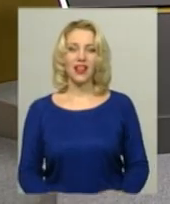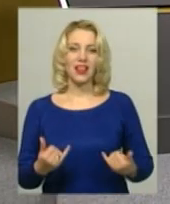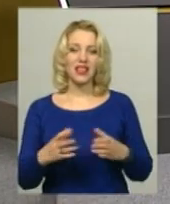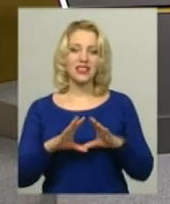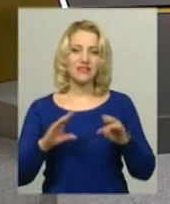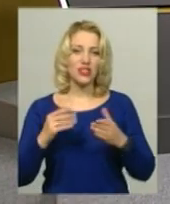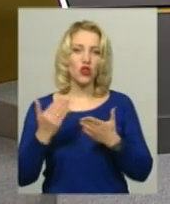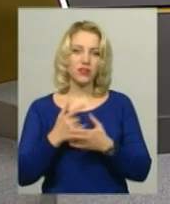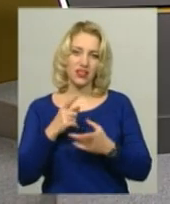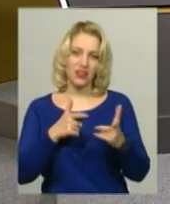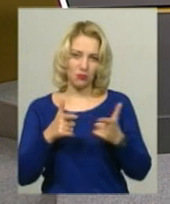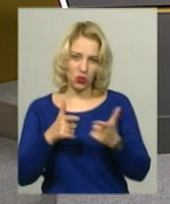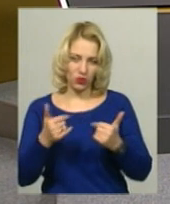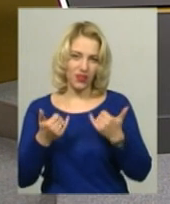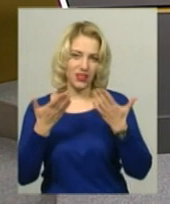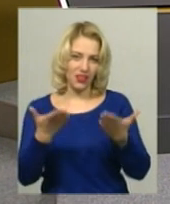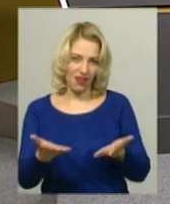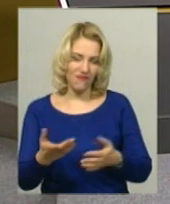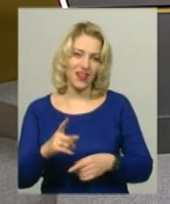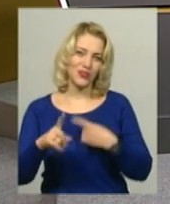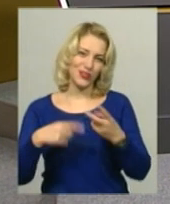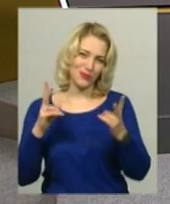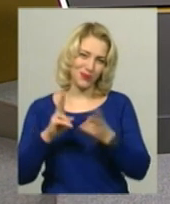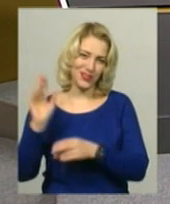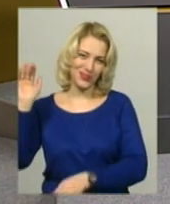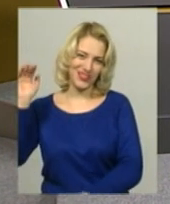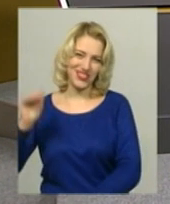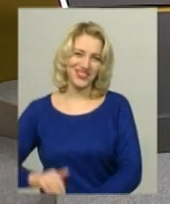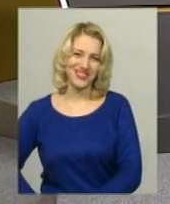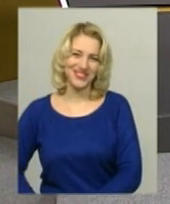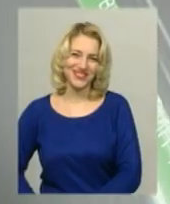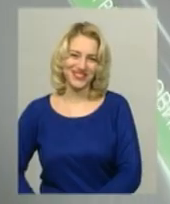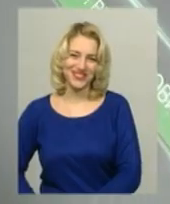Наразі це усі новини, які ми встигли для вас підготувати. Побачимось у наступних випусках.